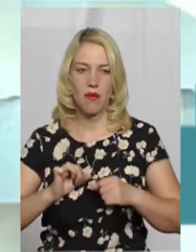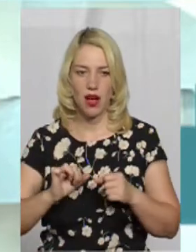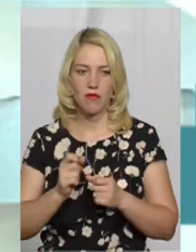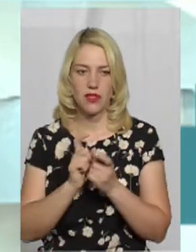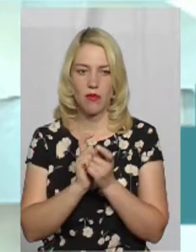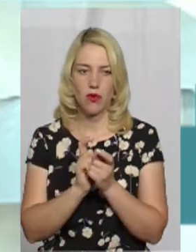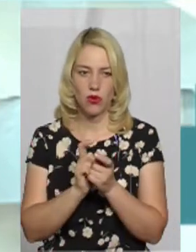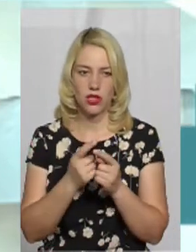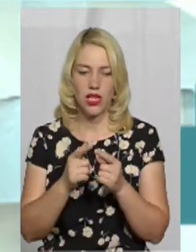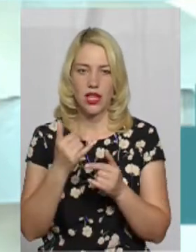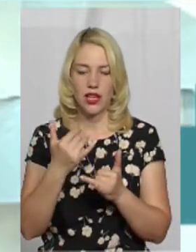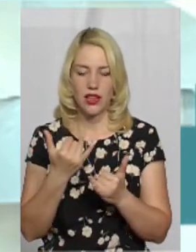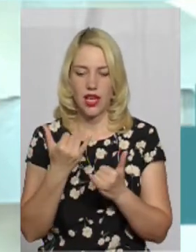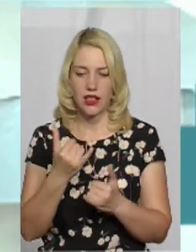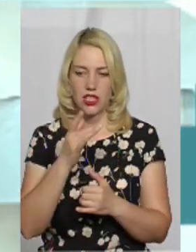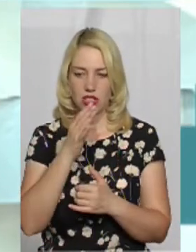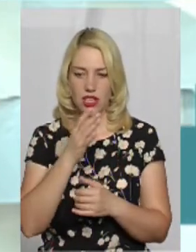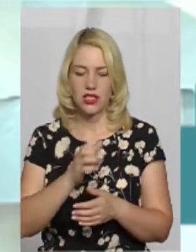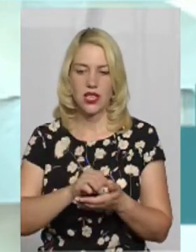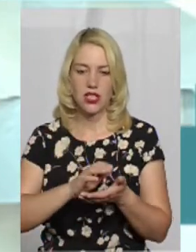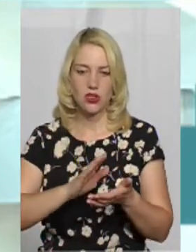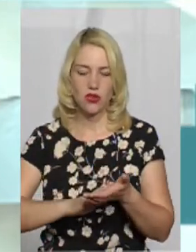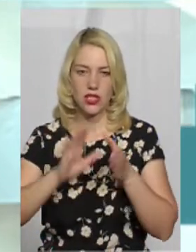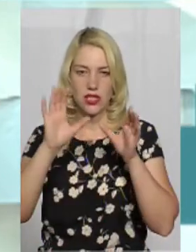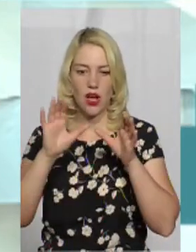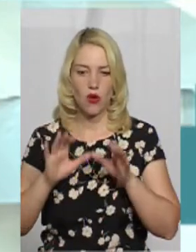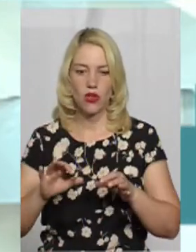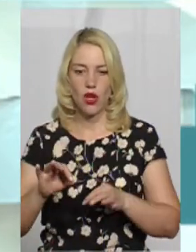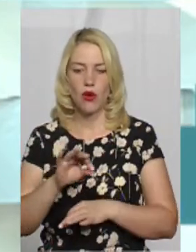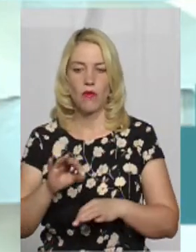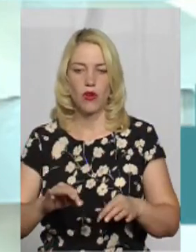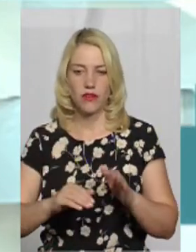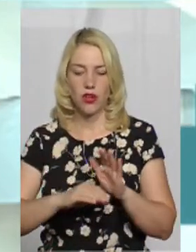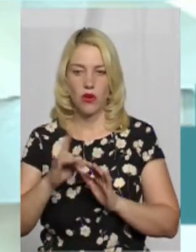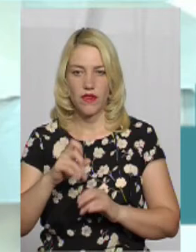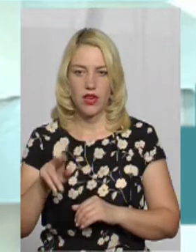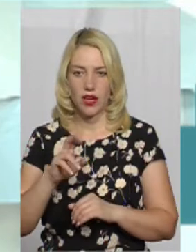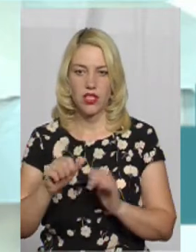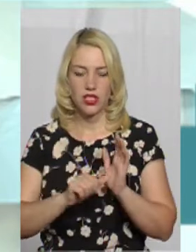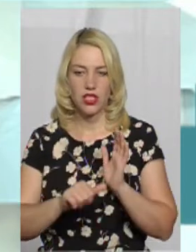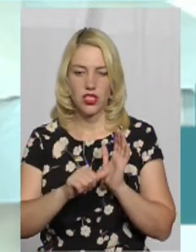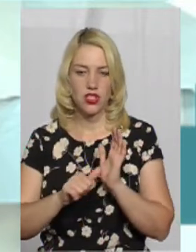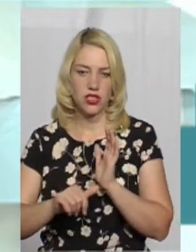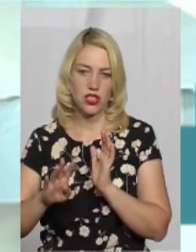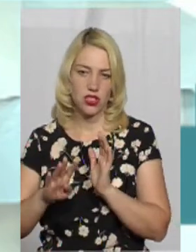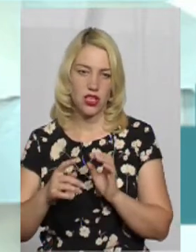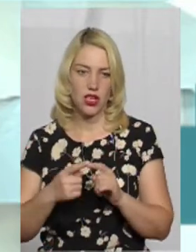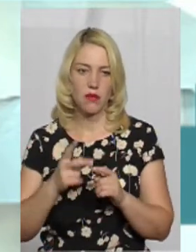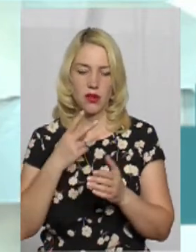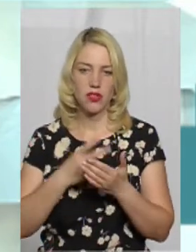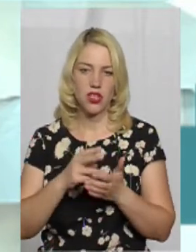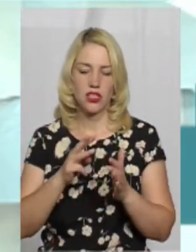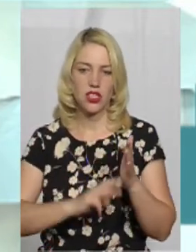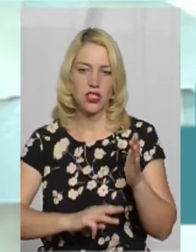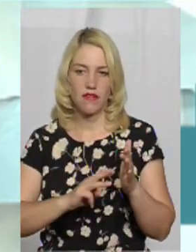даний час зареєстровано законопроект у Верховній Раді 66-44 щодо внесення змін. Передбачається